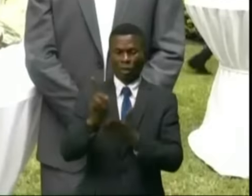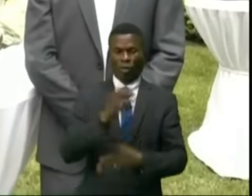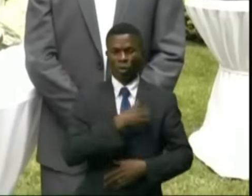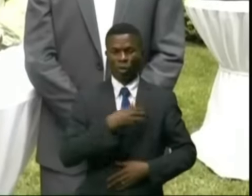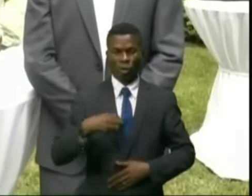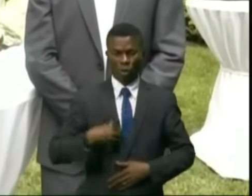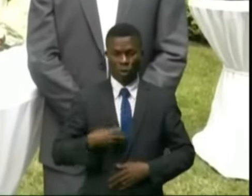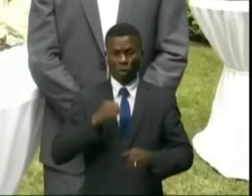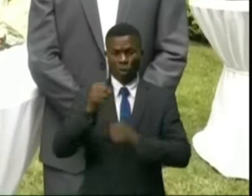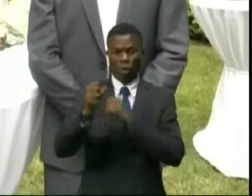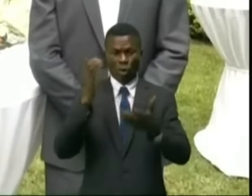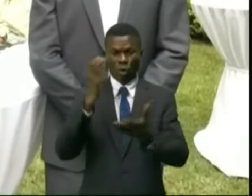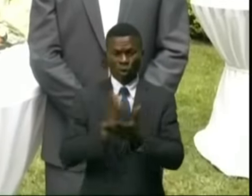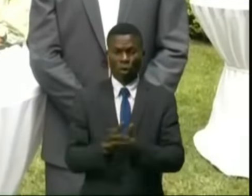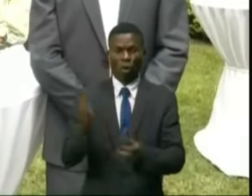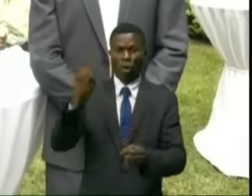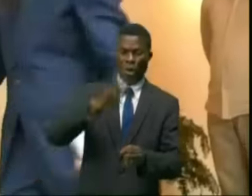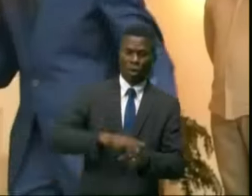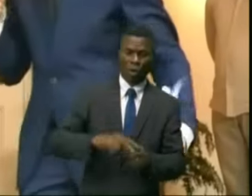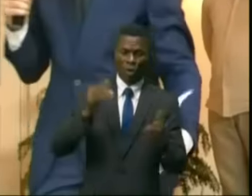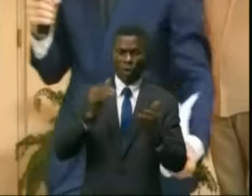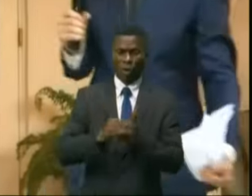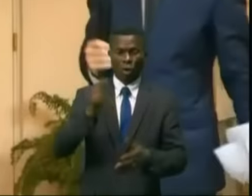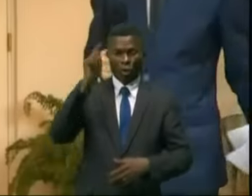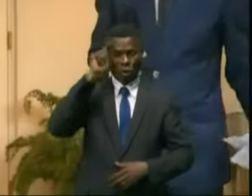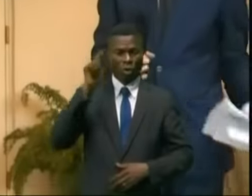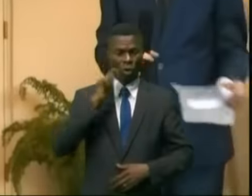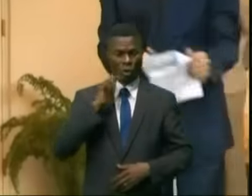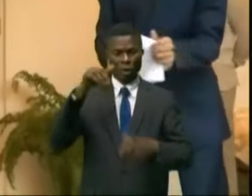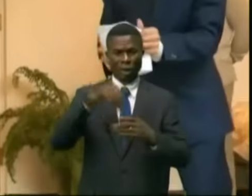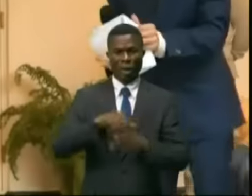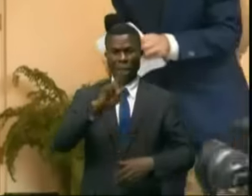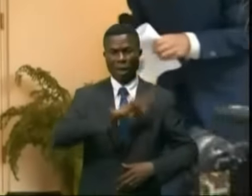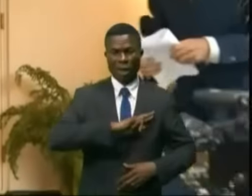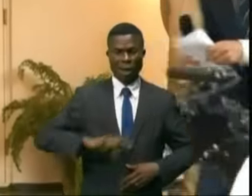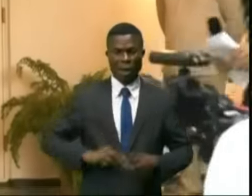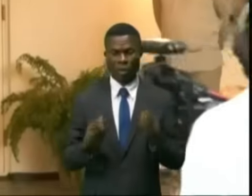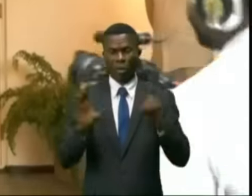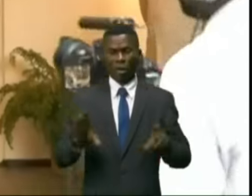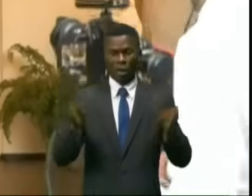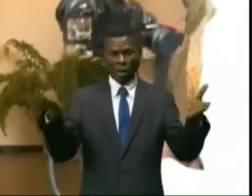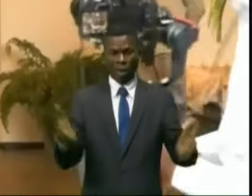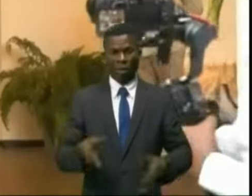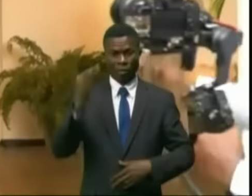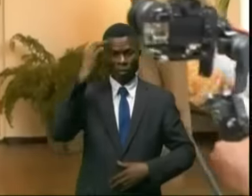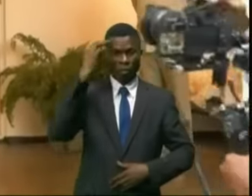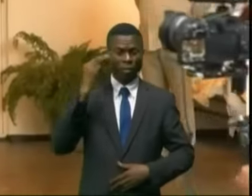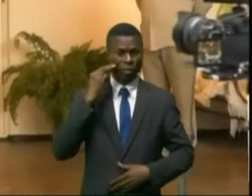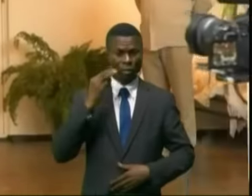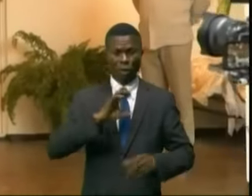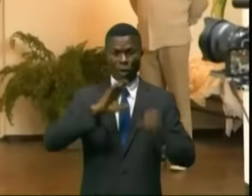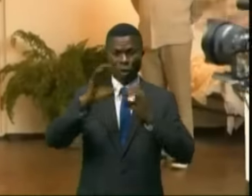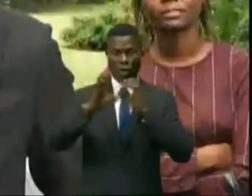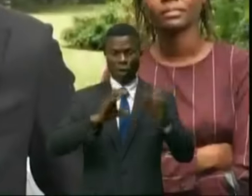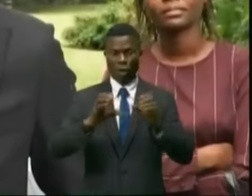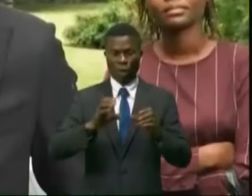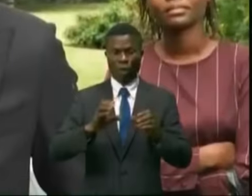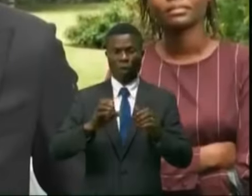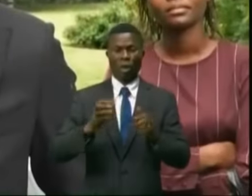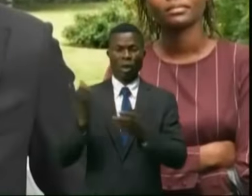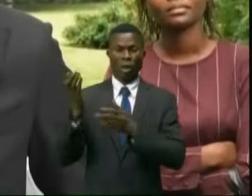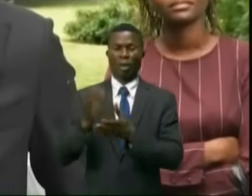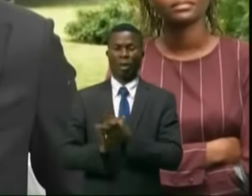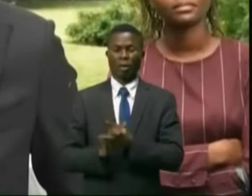et lutte contre les violences basées sur les genres en RDC. En présence du ministre de la Communication et Média,